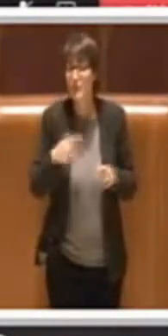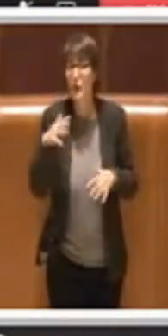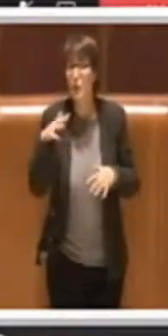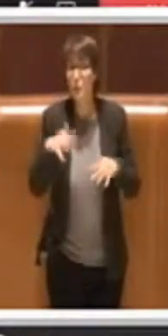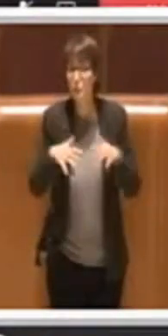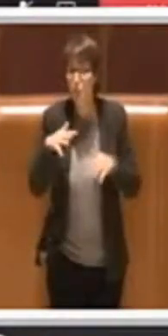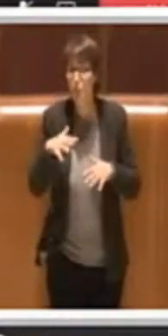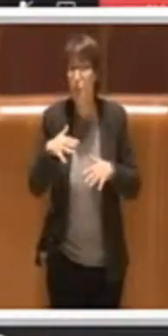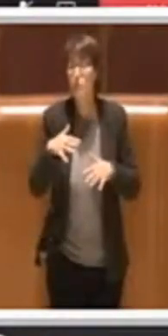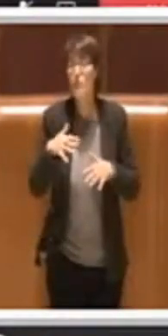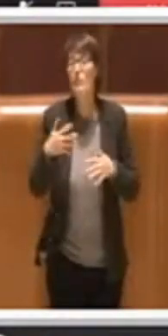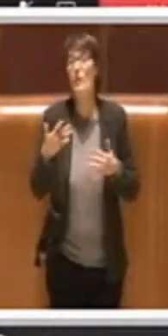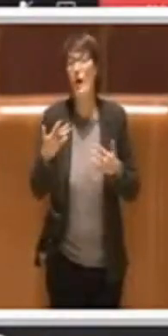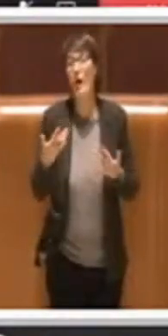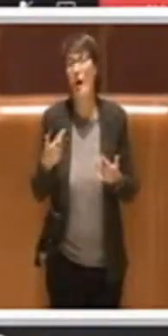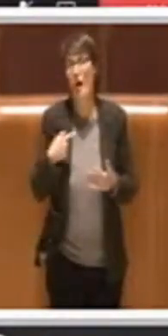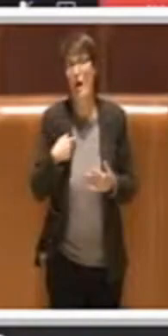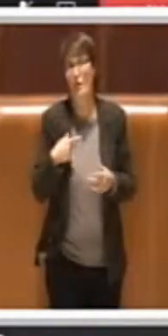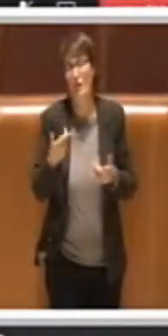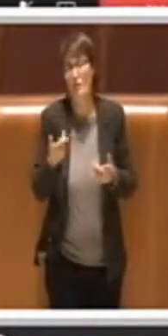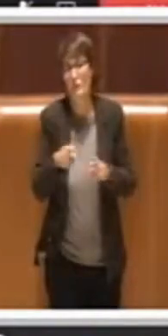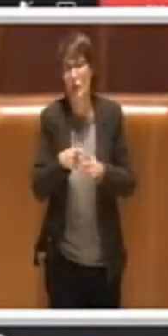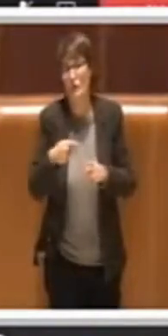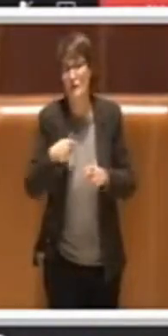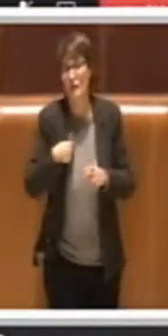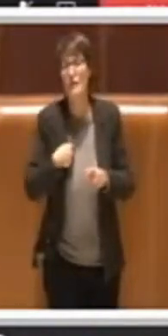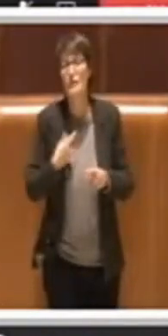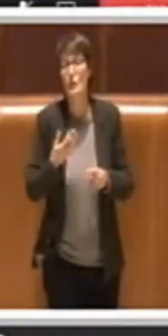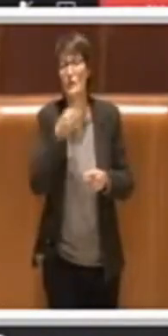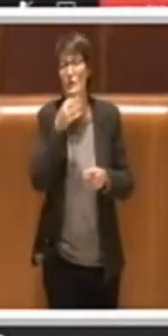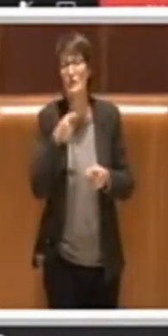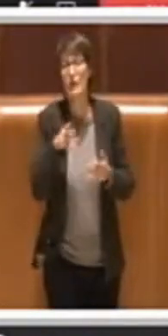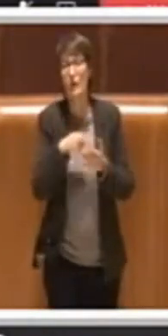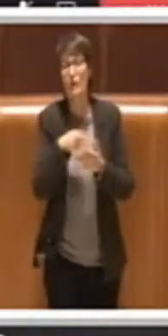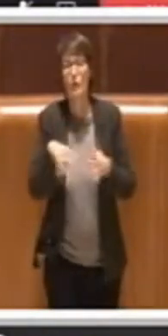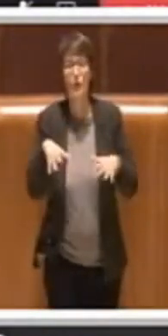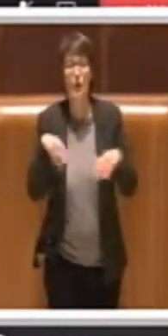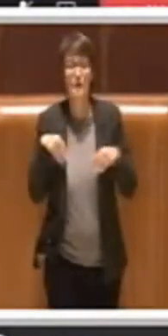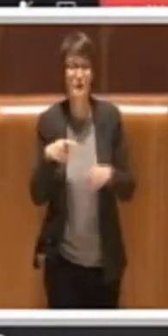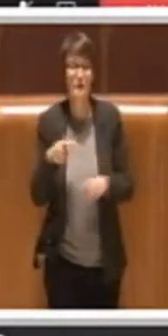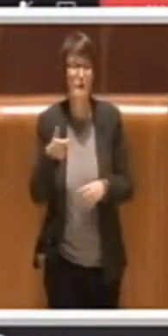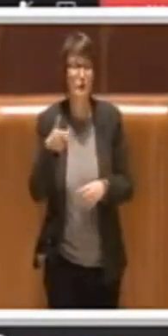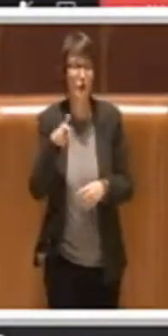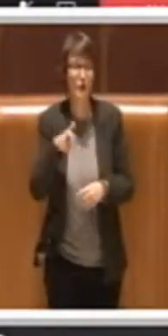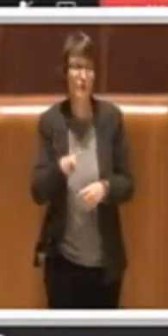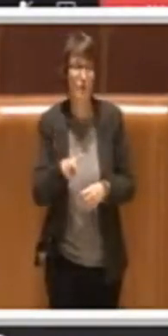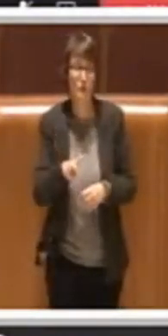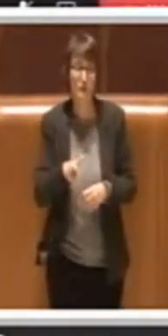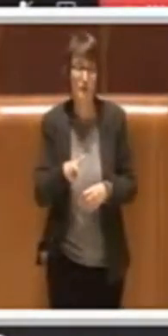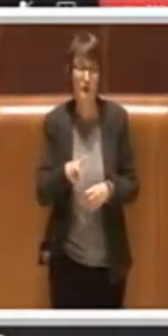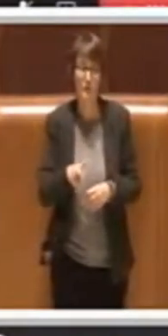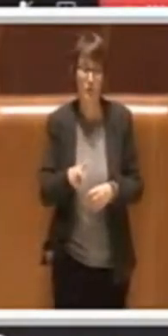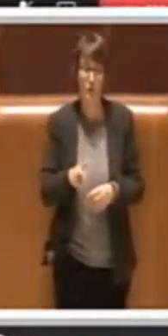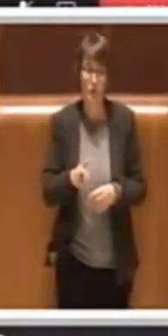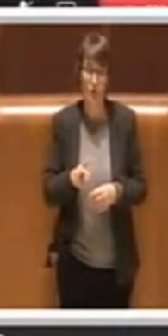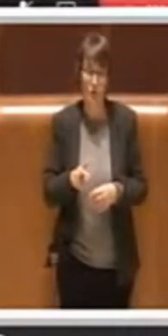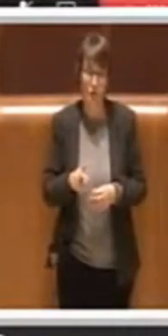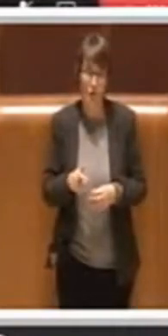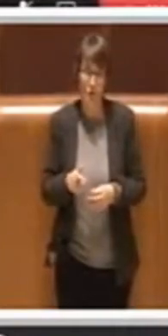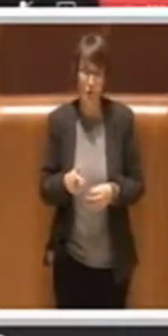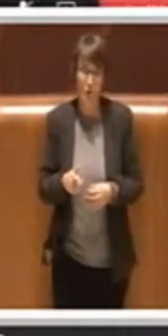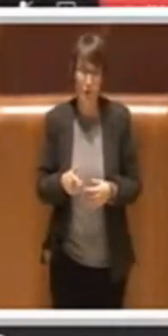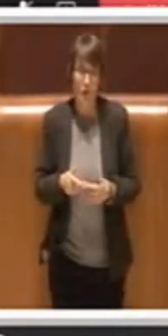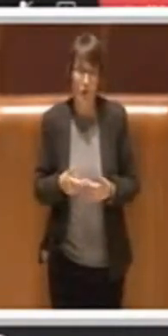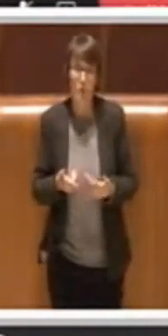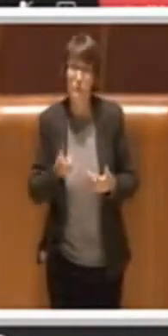ci asterremo su questa cosa perché l'interlocuzione è aperta e perché questa interlocuzione sta